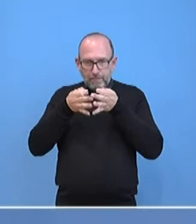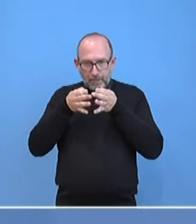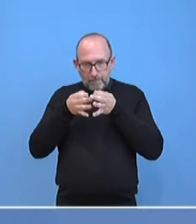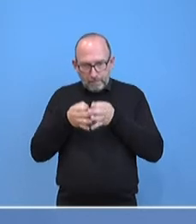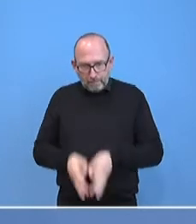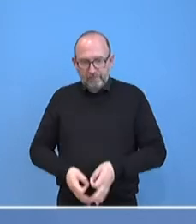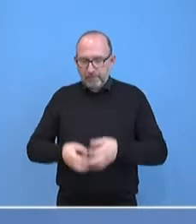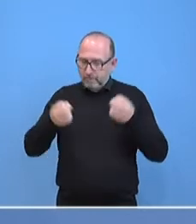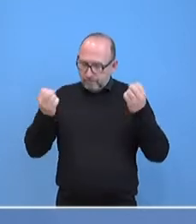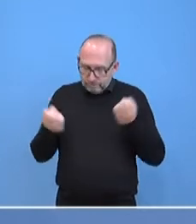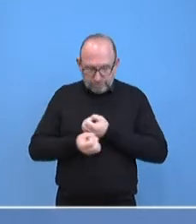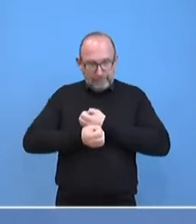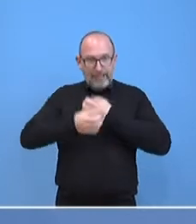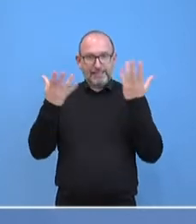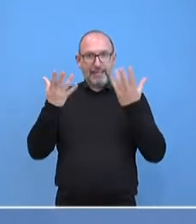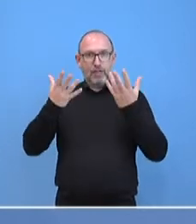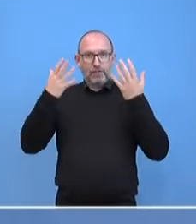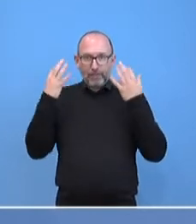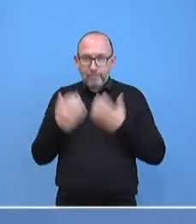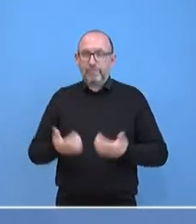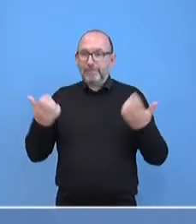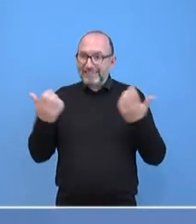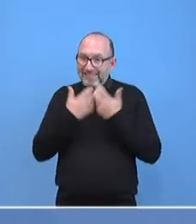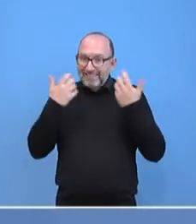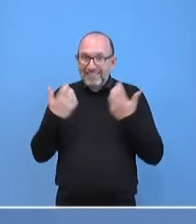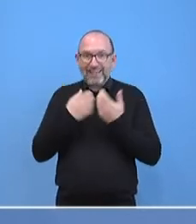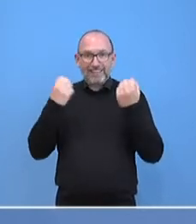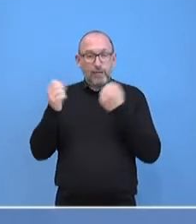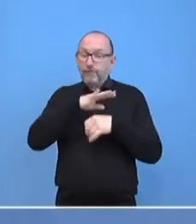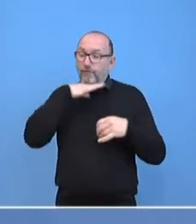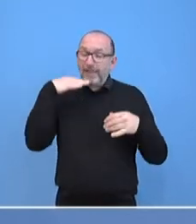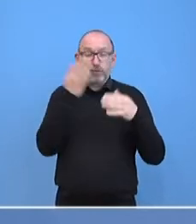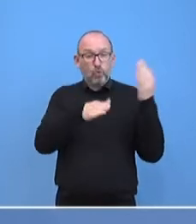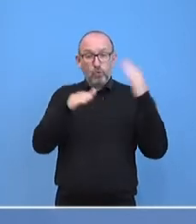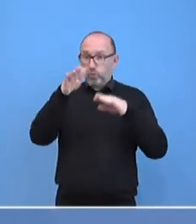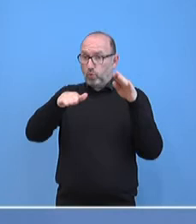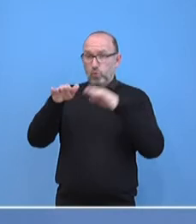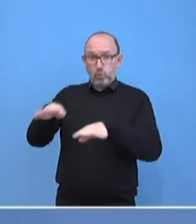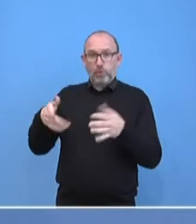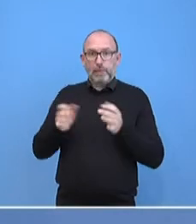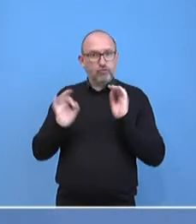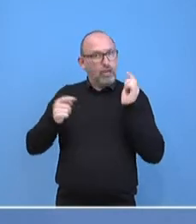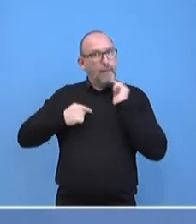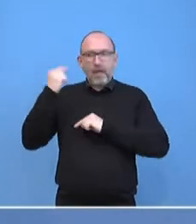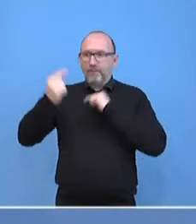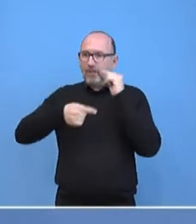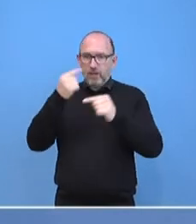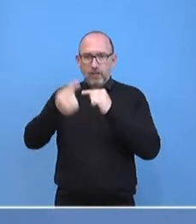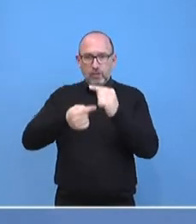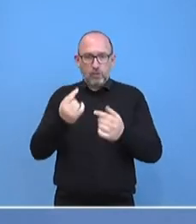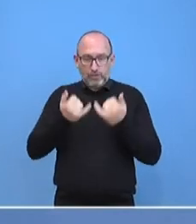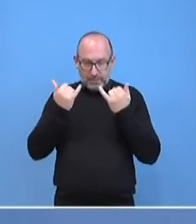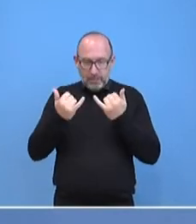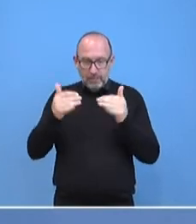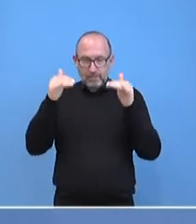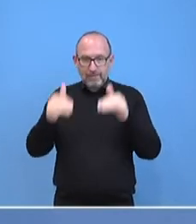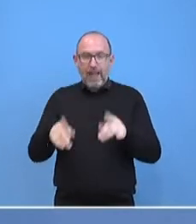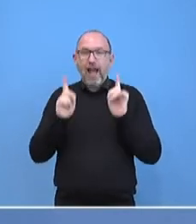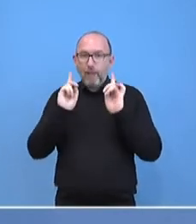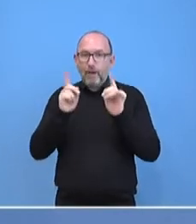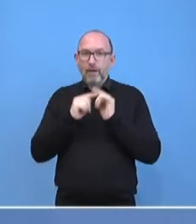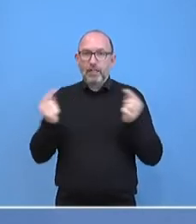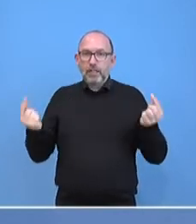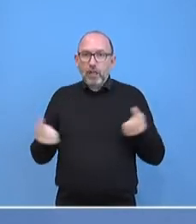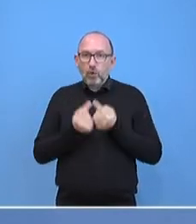Eskalation mit Kriegshandlungen, mit vielen Toten, eine schlimme Entwicklung. Der grundsätzliche Konflikt